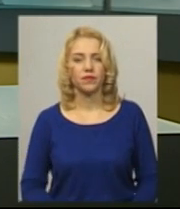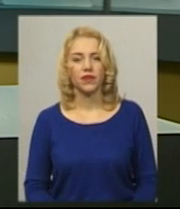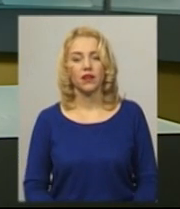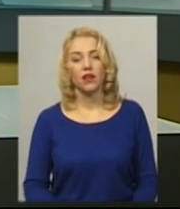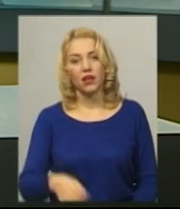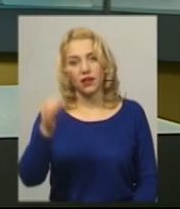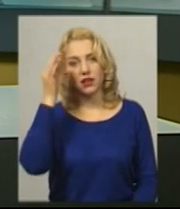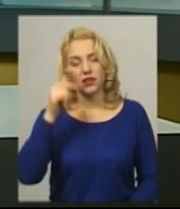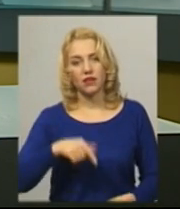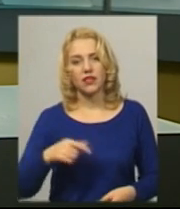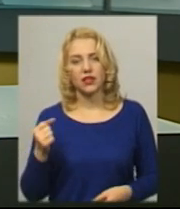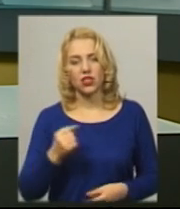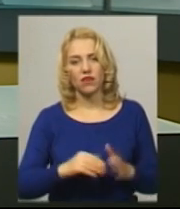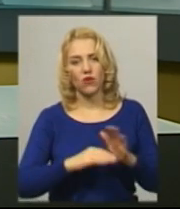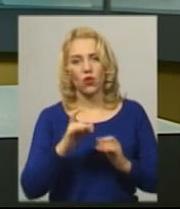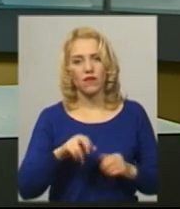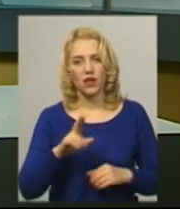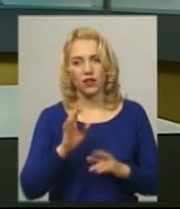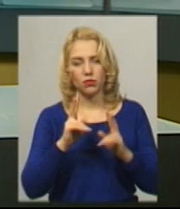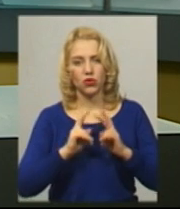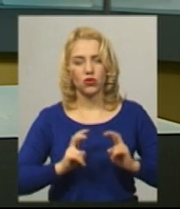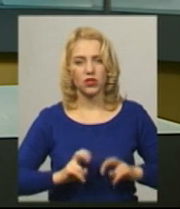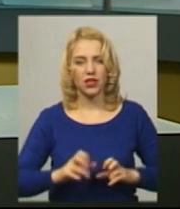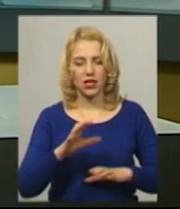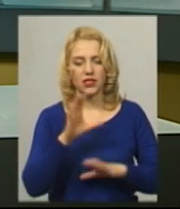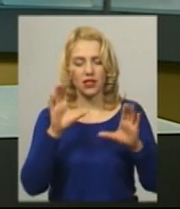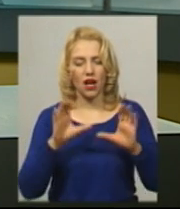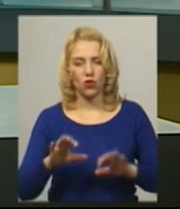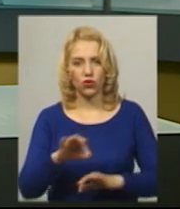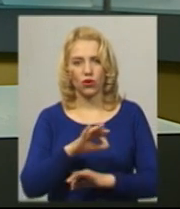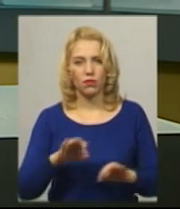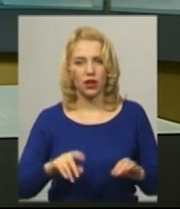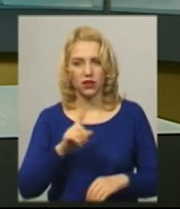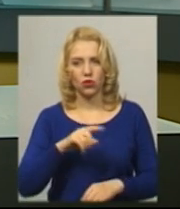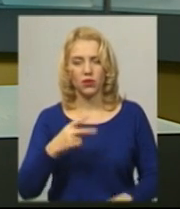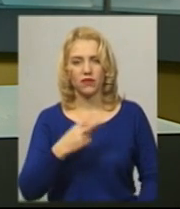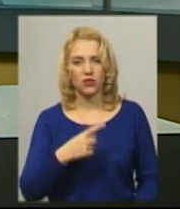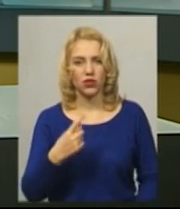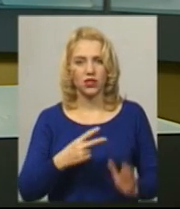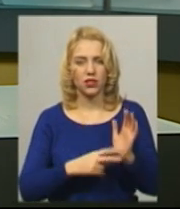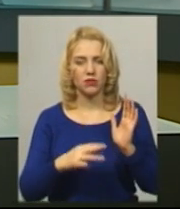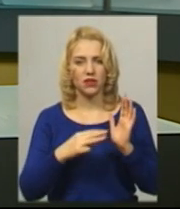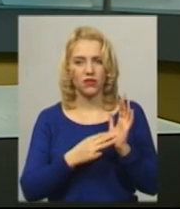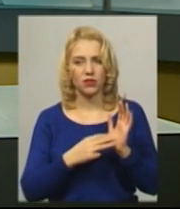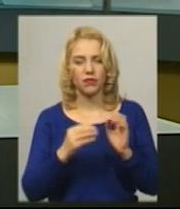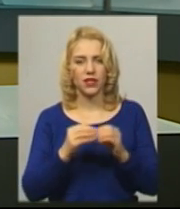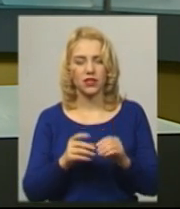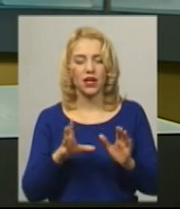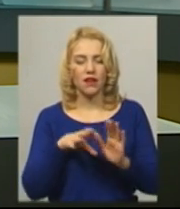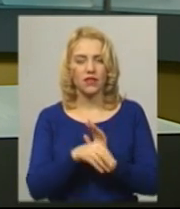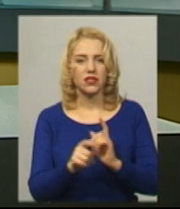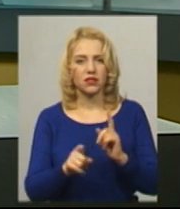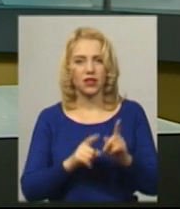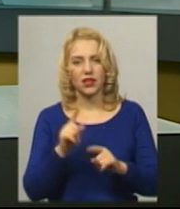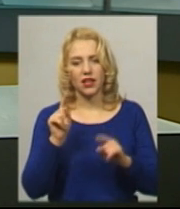Нагадаю, цього тижня Верховна Рада розглядатиме законопроєкт за номером 217810 про внесення змін до